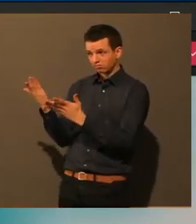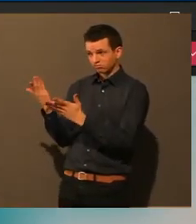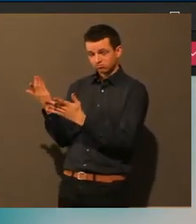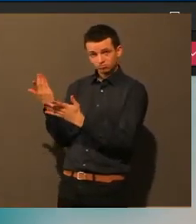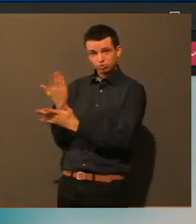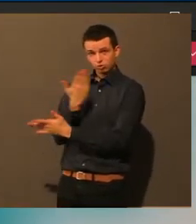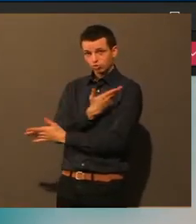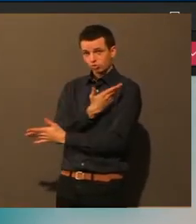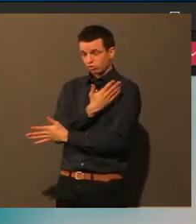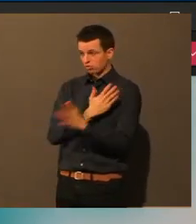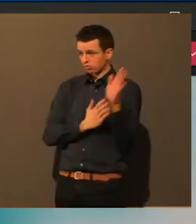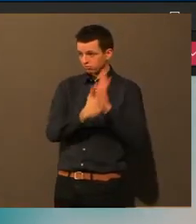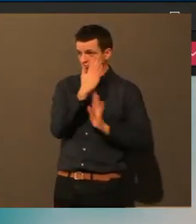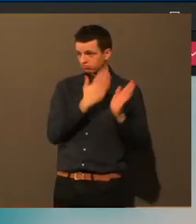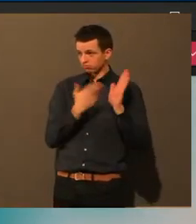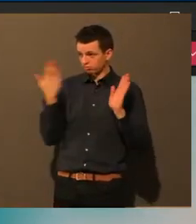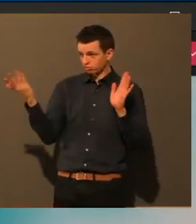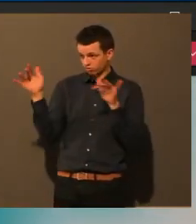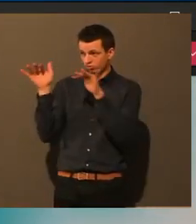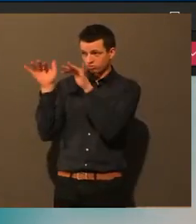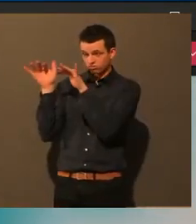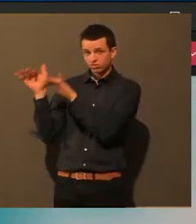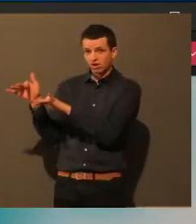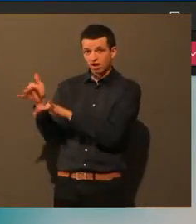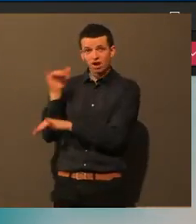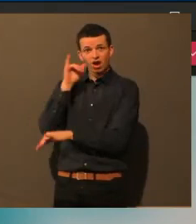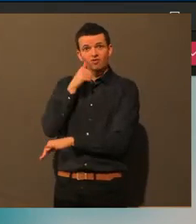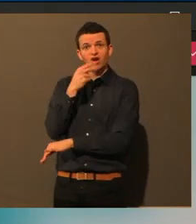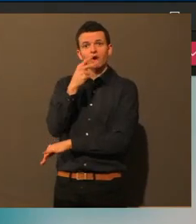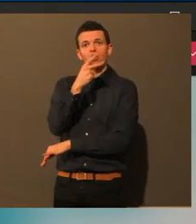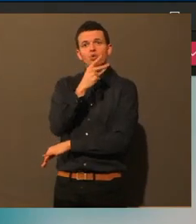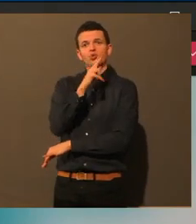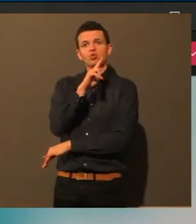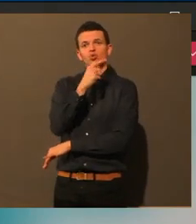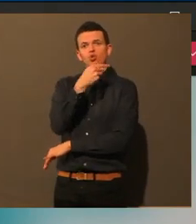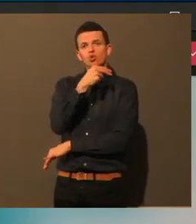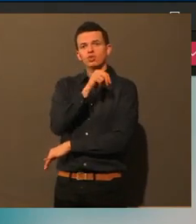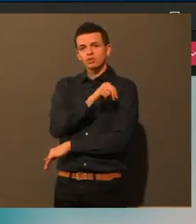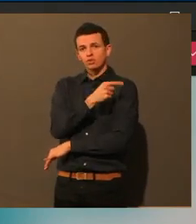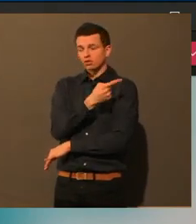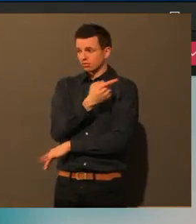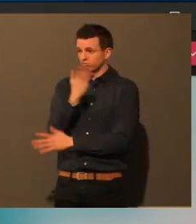Kuhn gerade gesagt hat? Gibt es sowas?